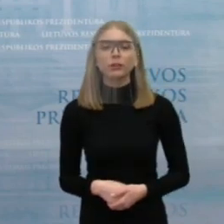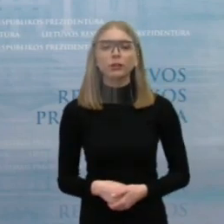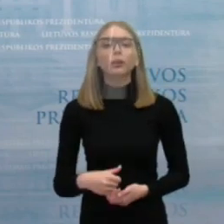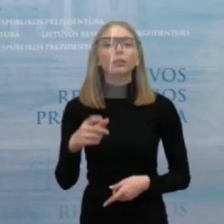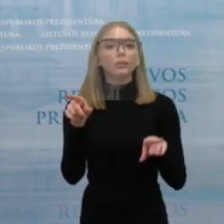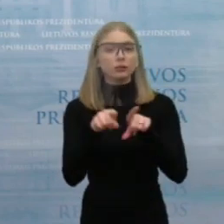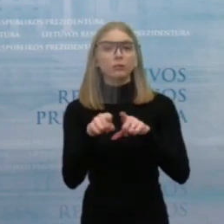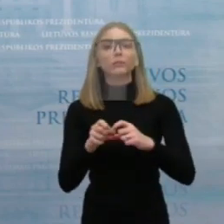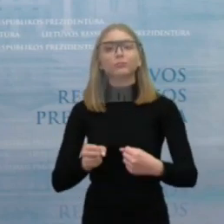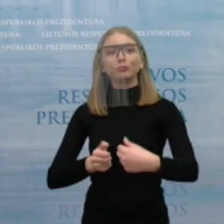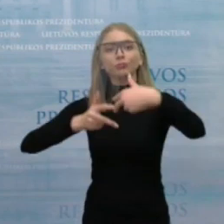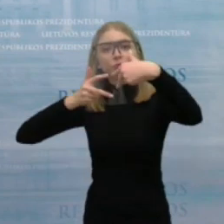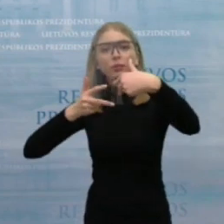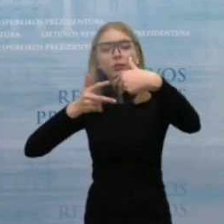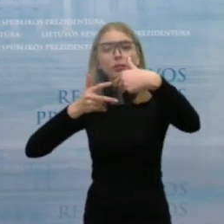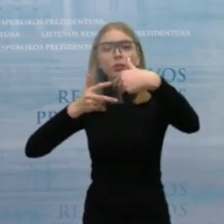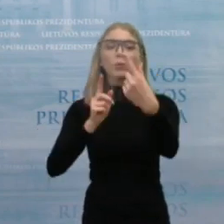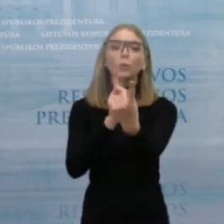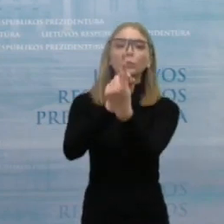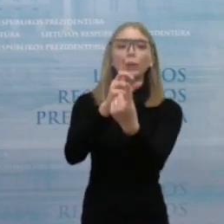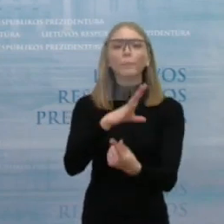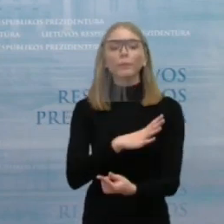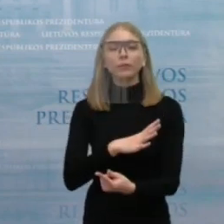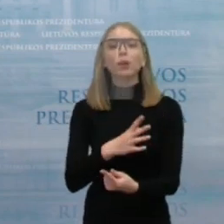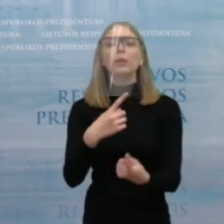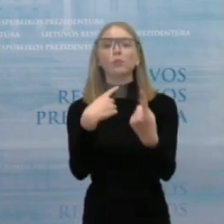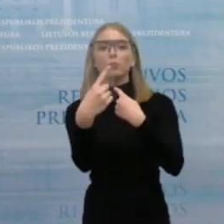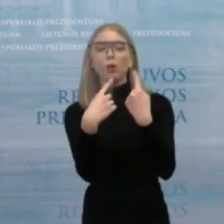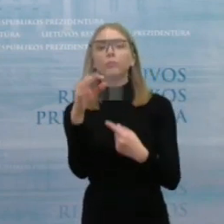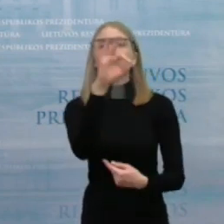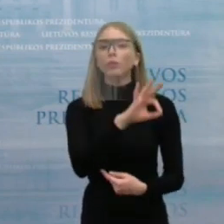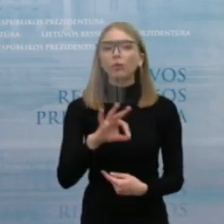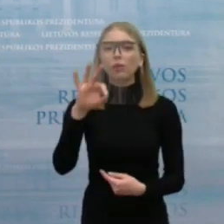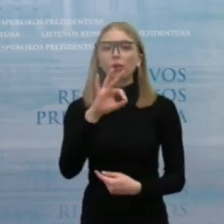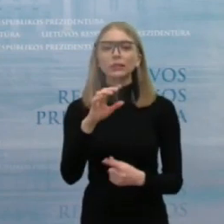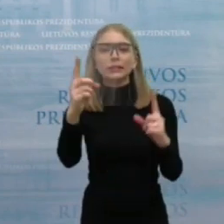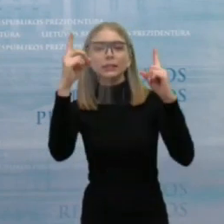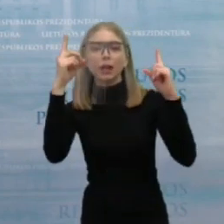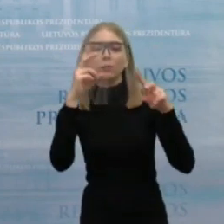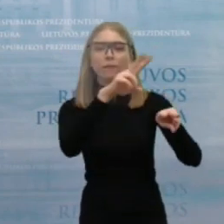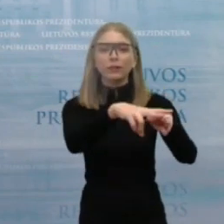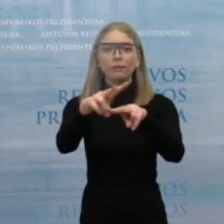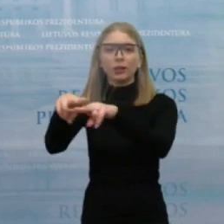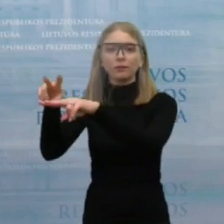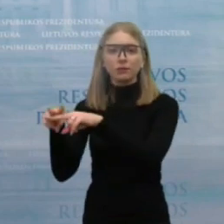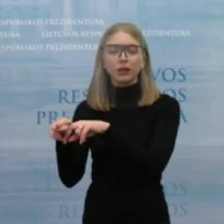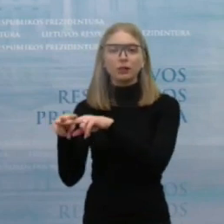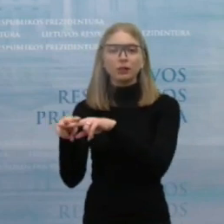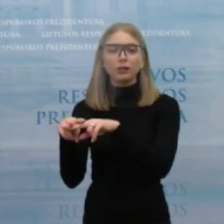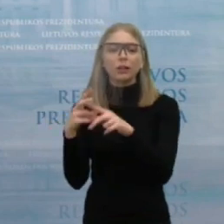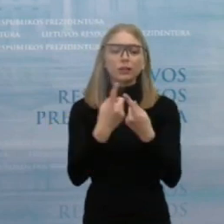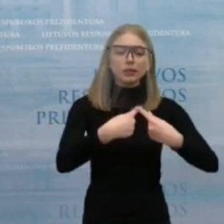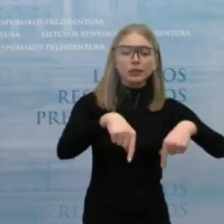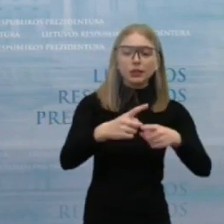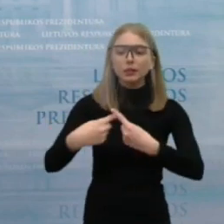pat kalbėta apie tai, kad apskritai saugomų teritorijų apsaugos sritys,